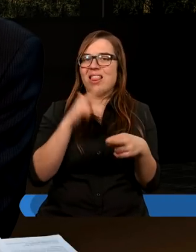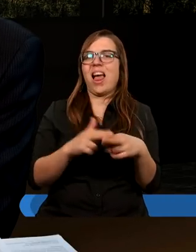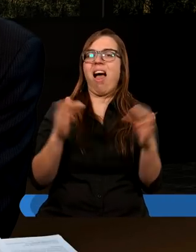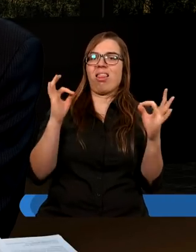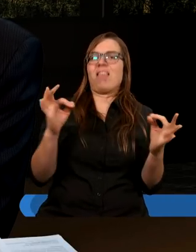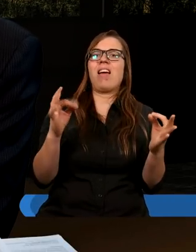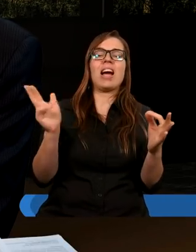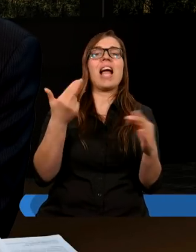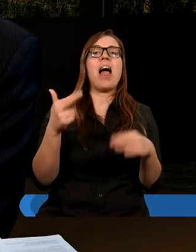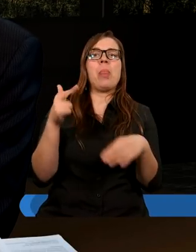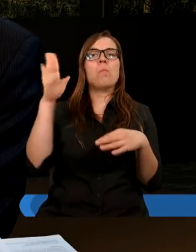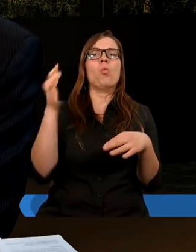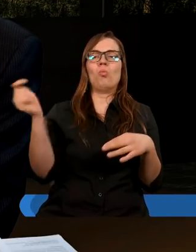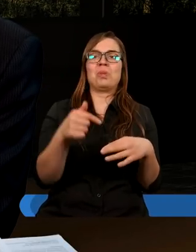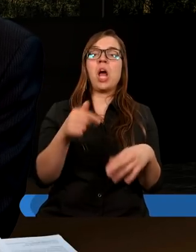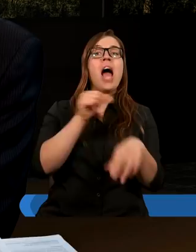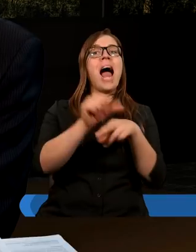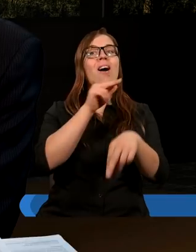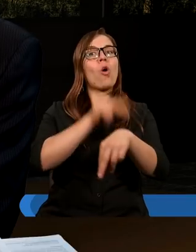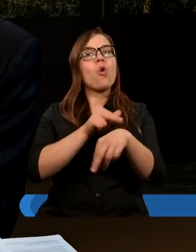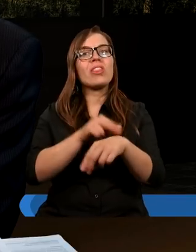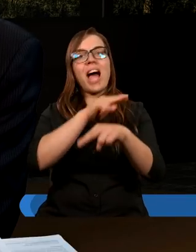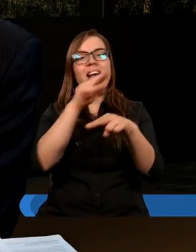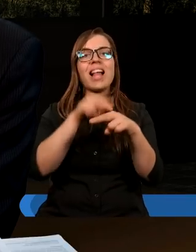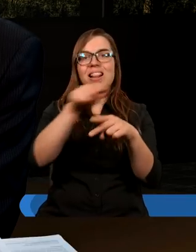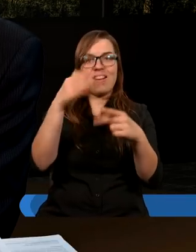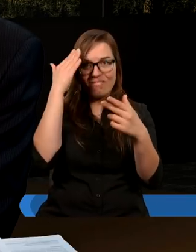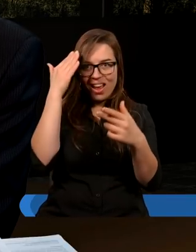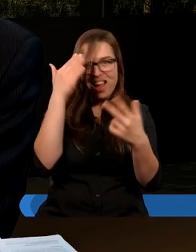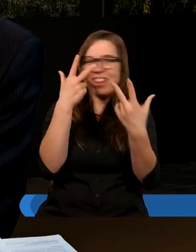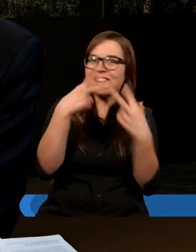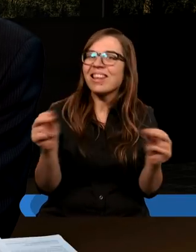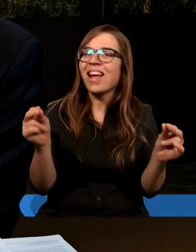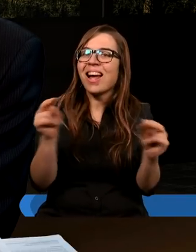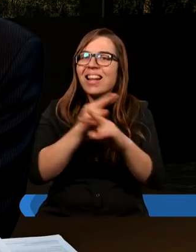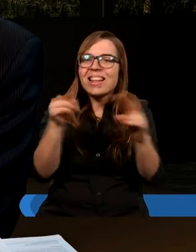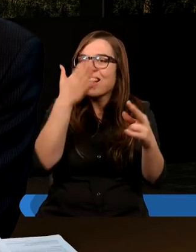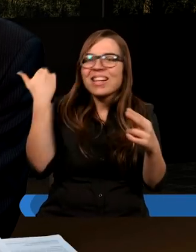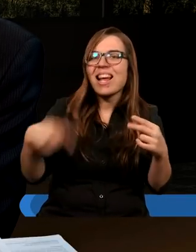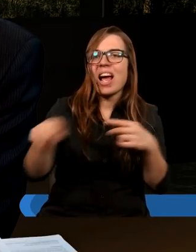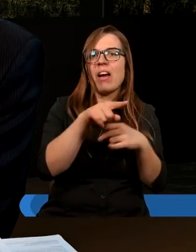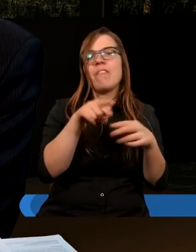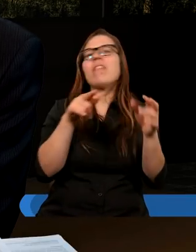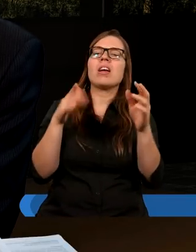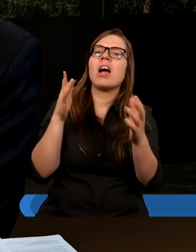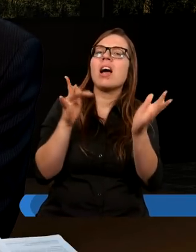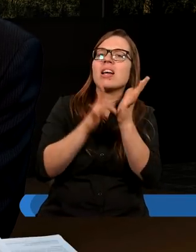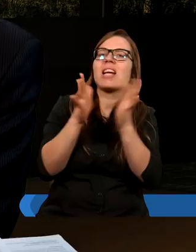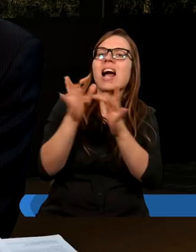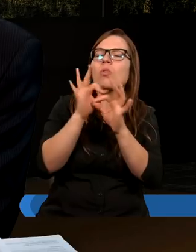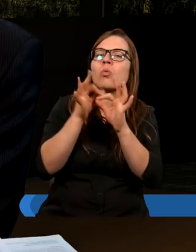godzinie, czy o tym dniu i godzinie nikt nie wie. Natomiast Pan Jezus sam użył